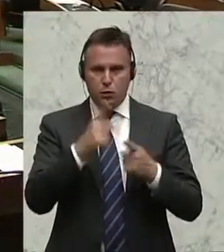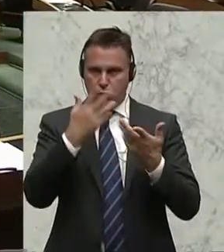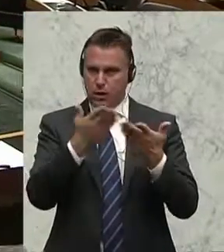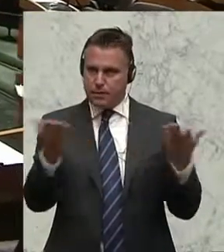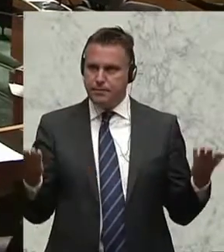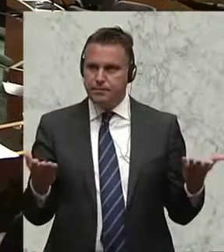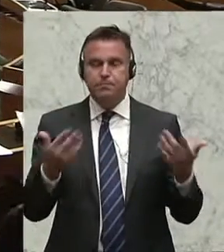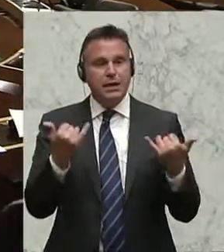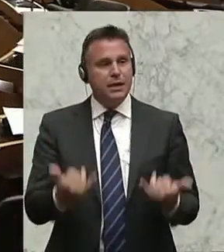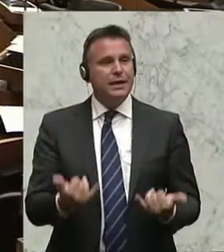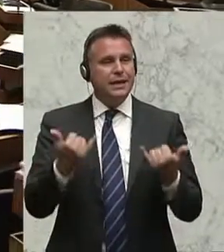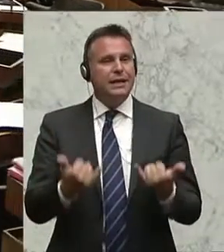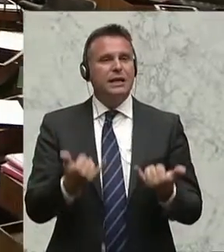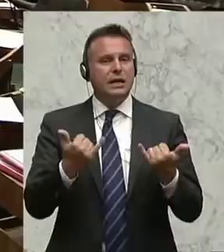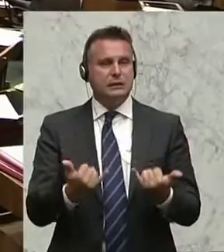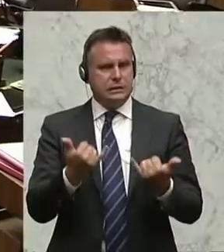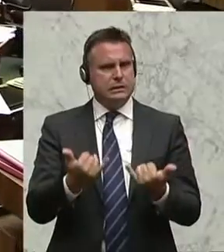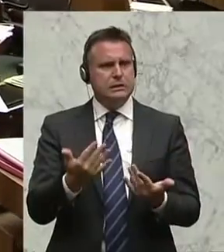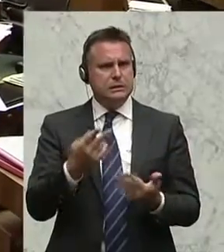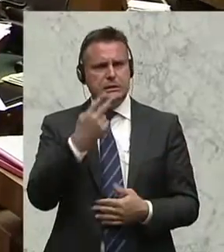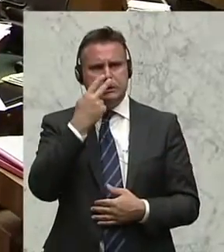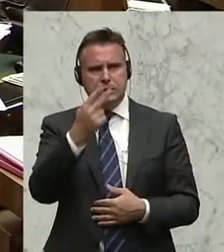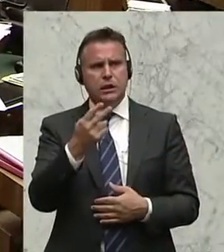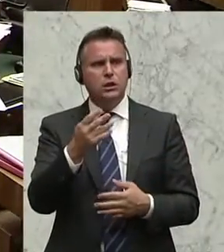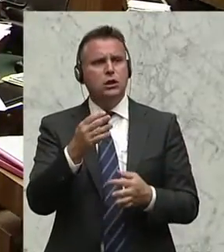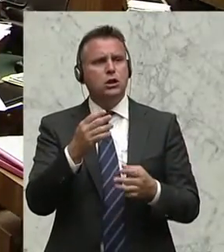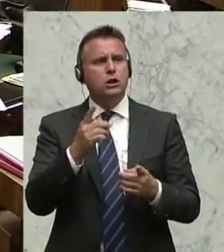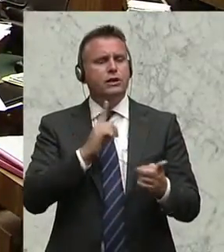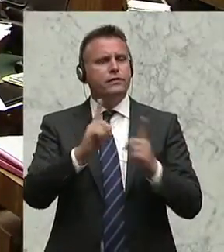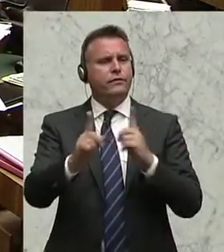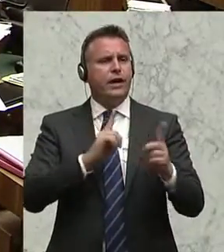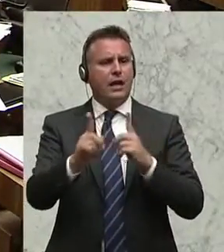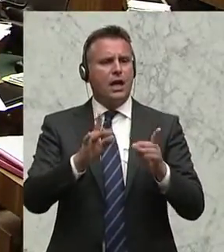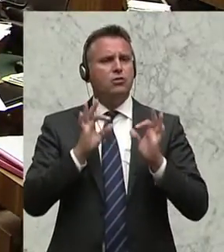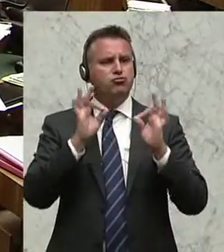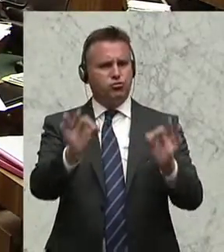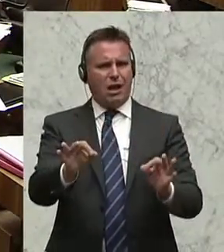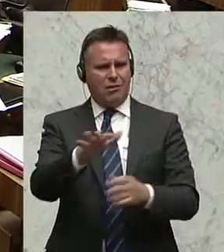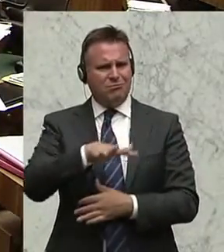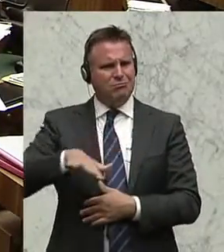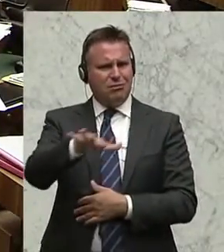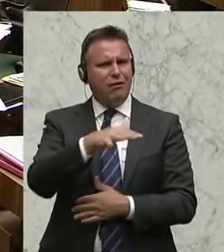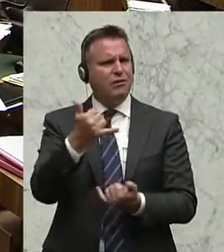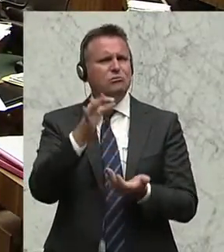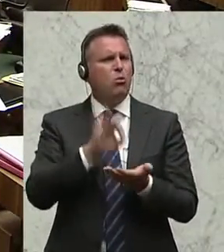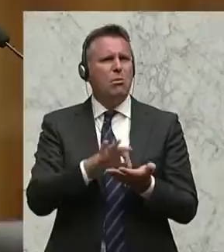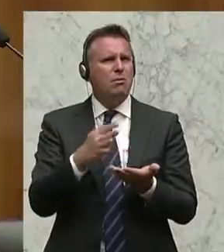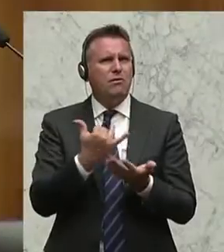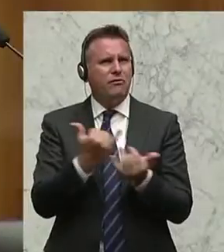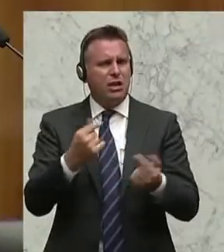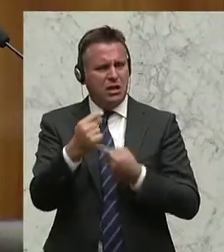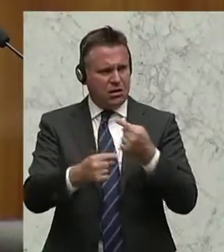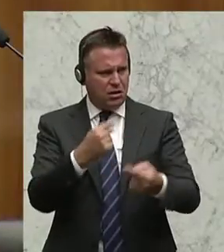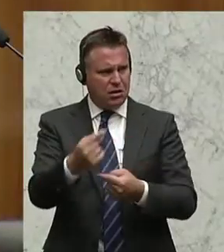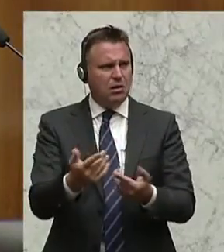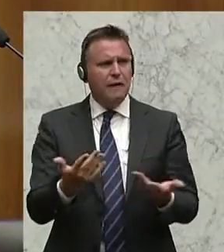Was erleben wir derzeit in der Straßenverkehrsszene, wenn man den Begriff vielleicht verwenden darf? Wir